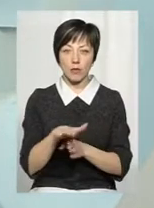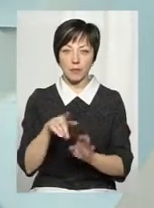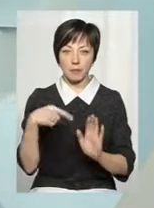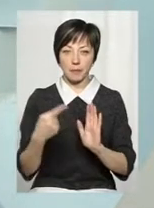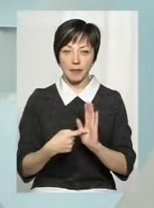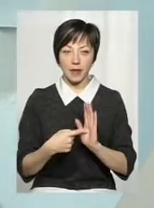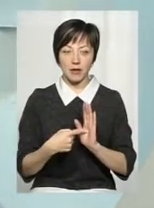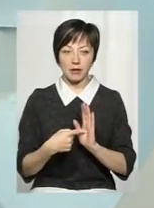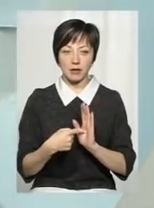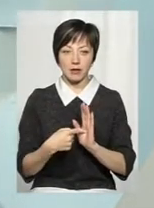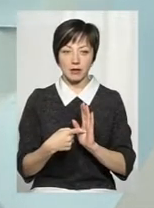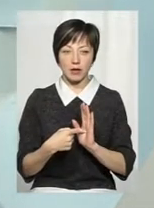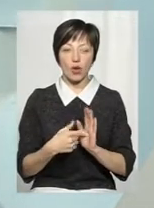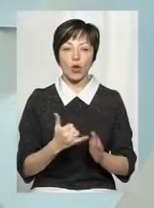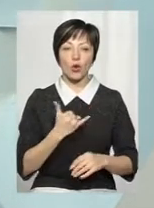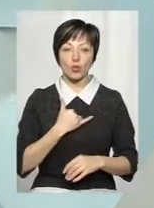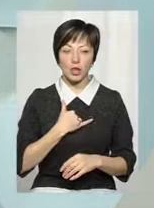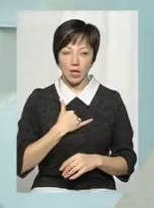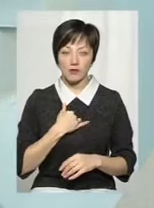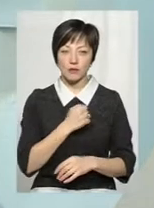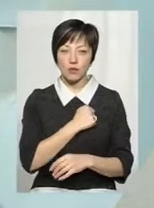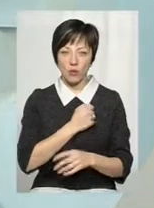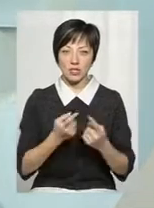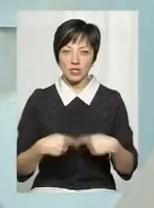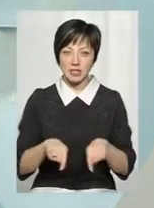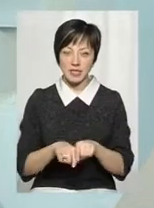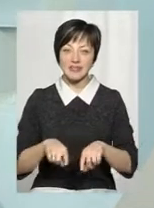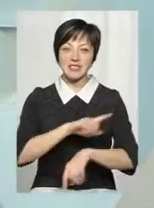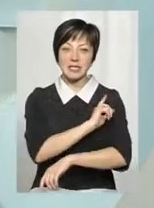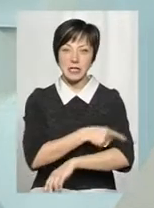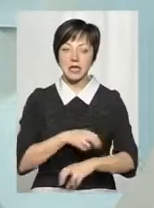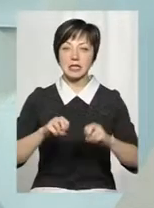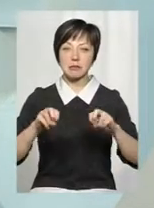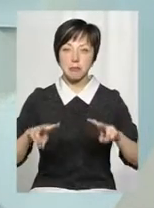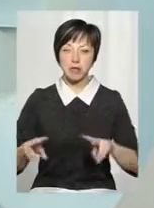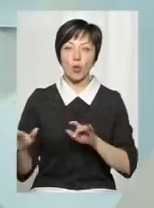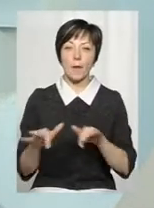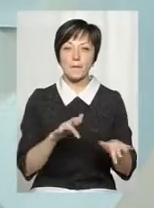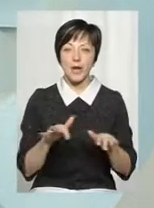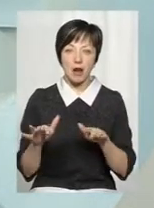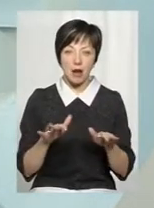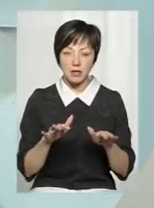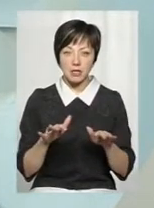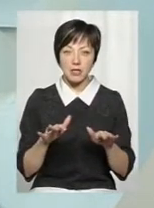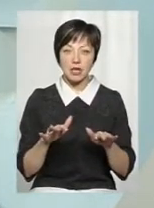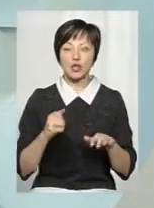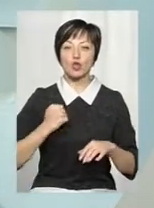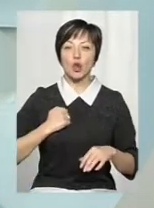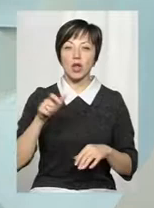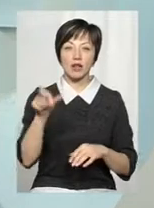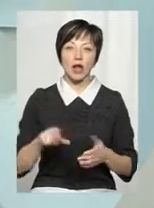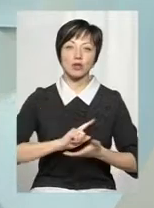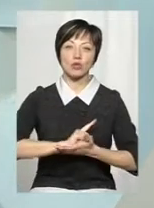зрозумієте одне, що в нашій військовій частини і взагалі в силах спеціальних операцій солдат